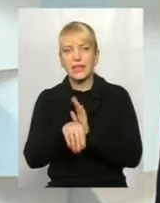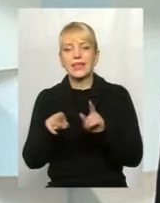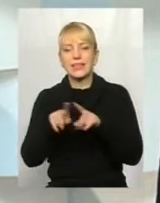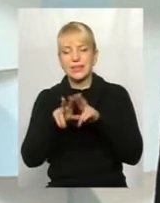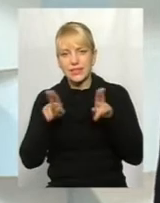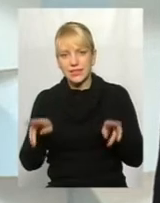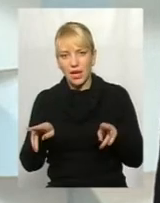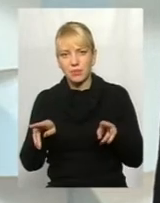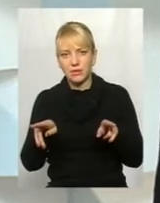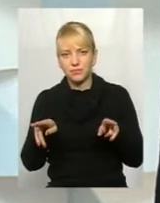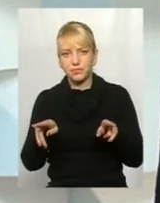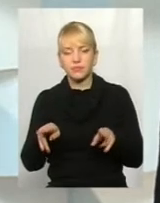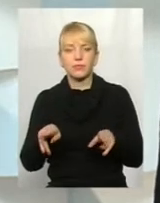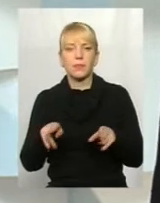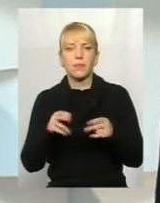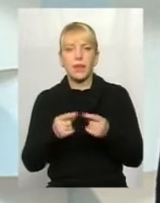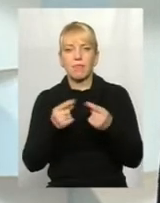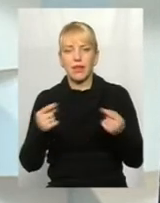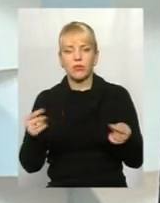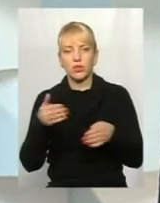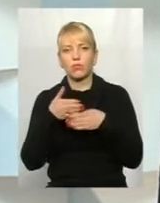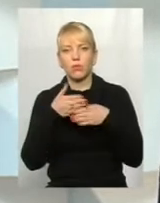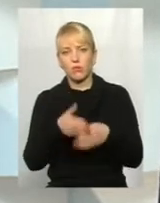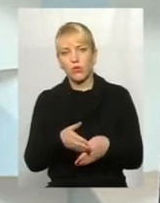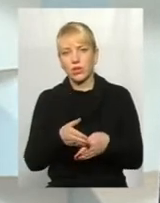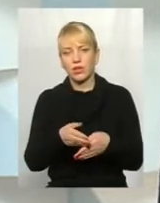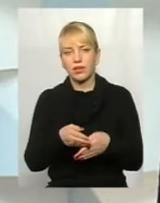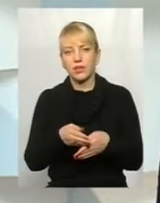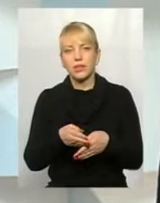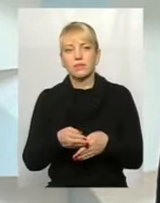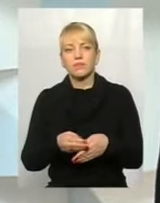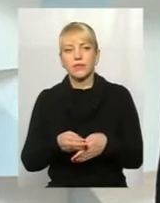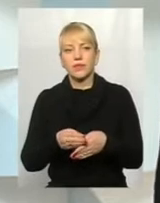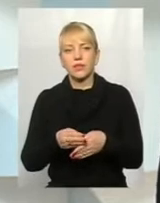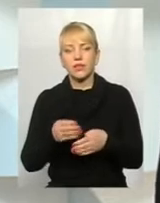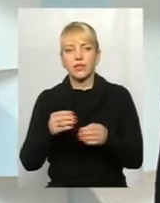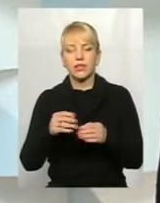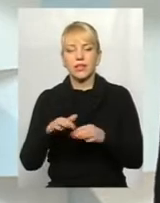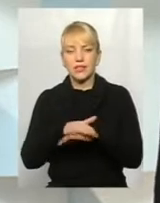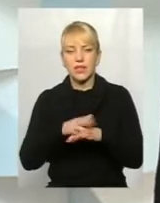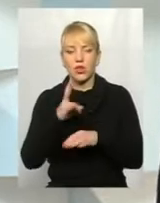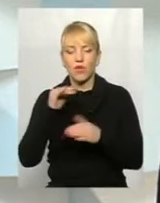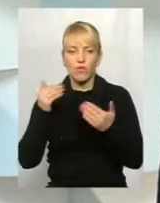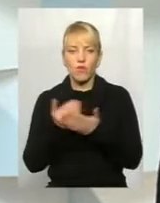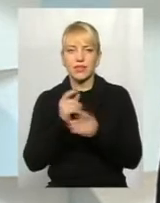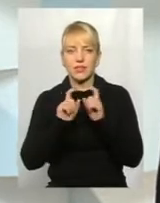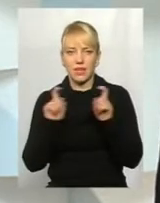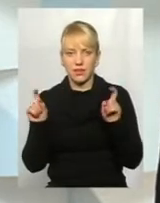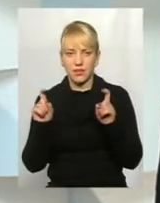самі методи допомоги, амбулаторні методи допомоги населенню, але вже в нових закладах.